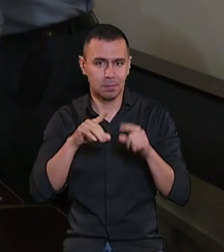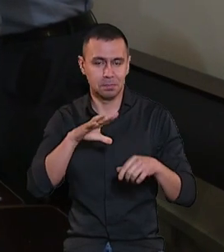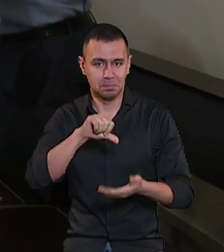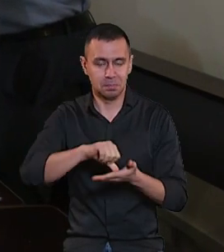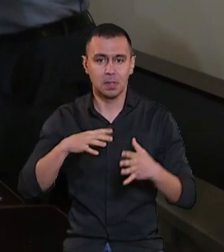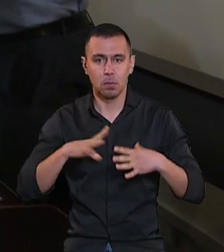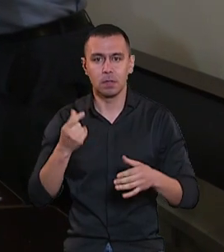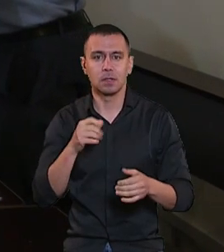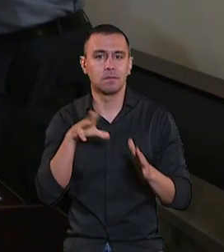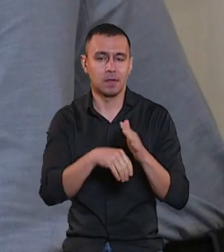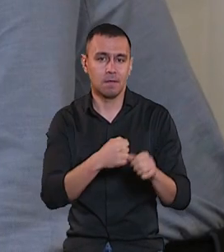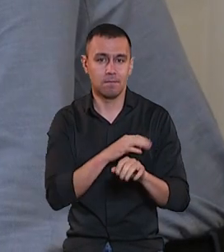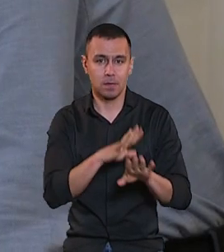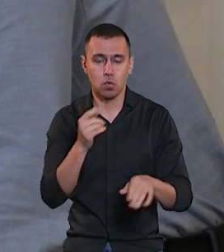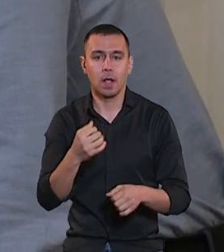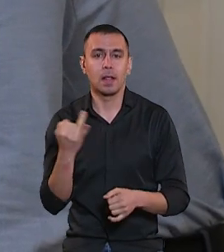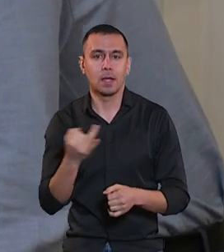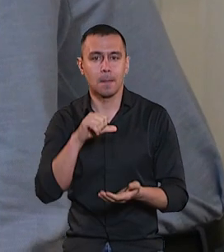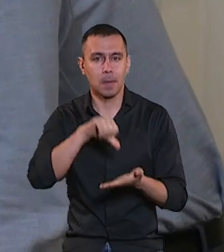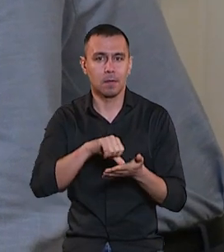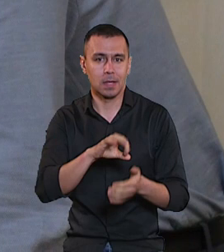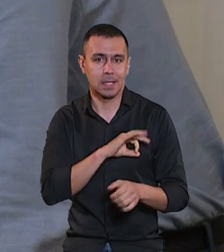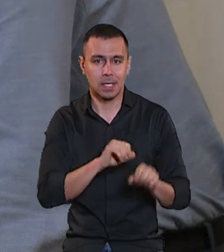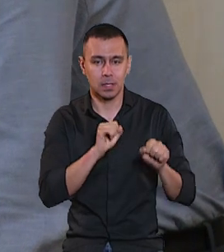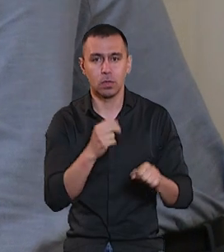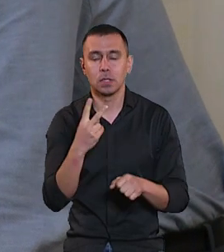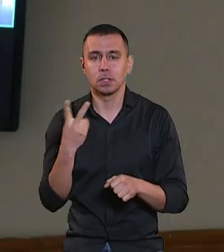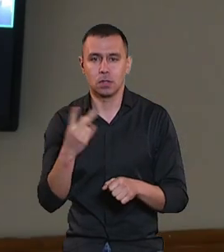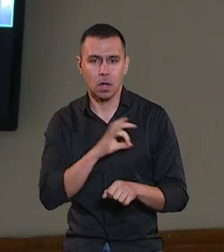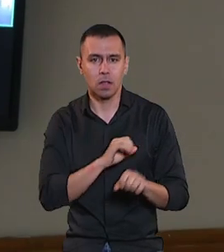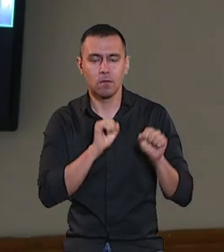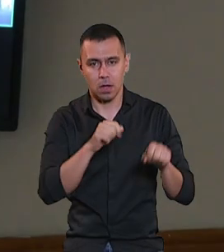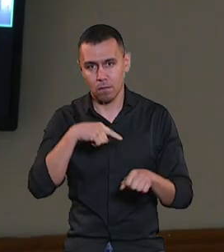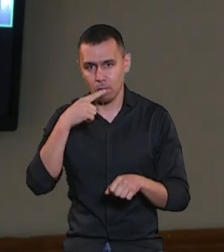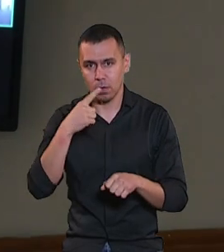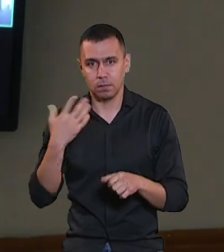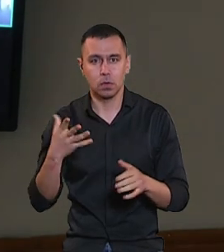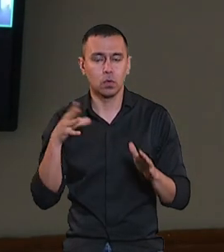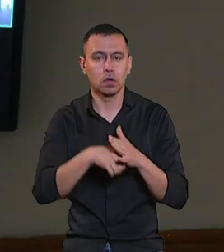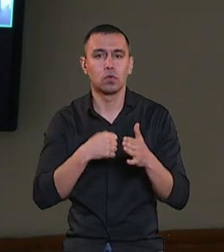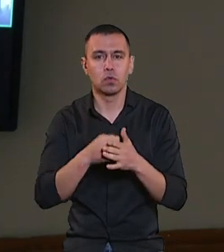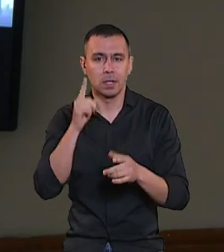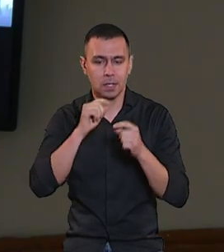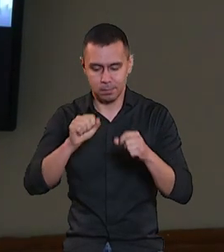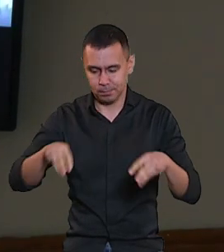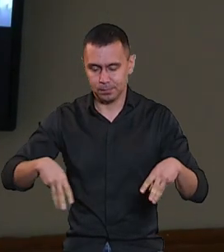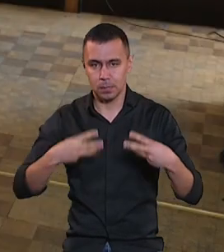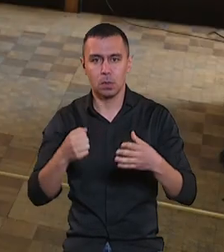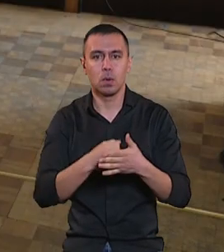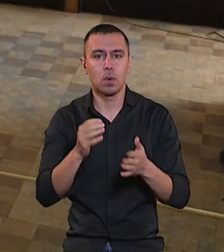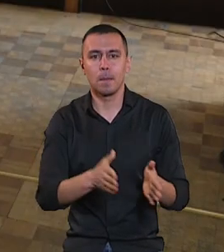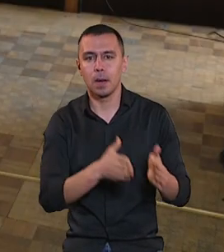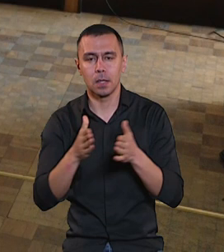було, він наразі у війську, його інтереси представляють захисники. Один із трьох його адвокатів, Дмитро Півень, який доєднався до засідання онлайн, хлопотав про